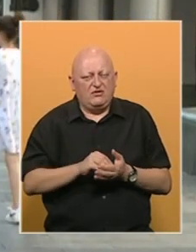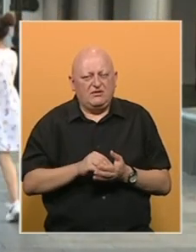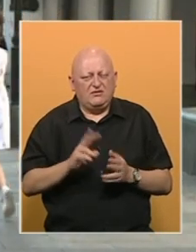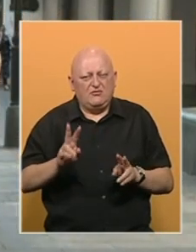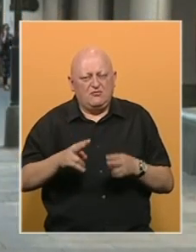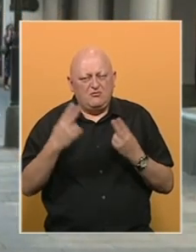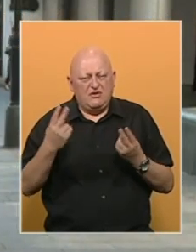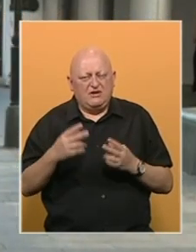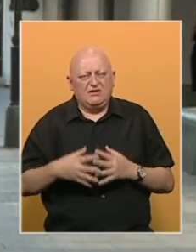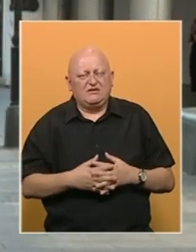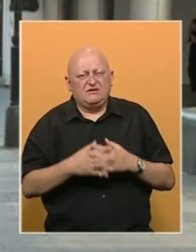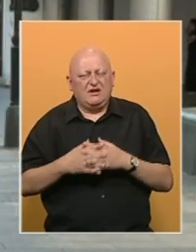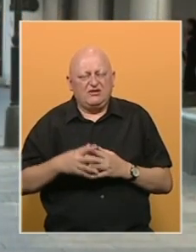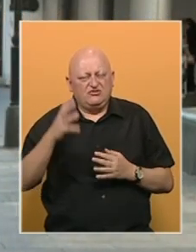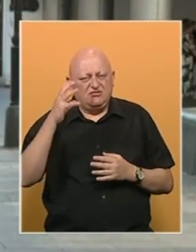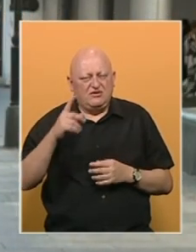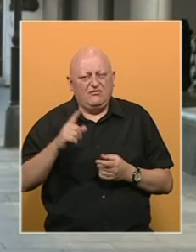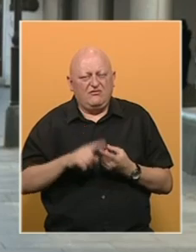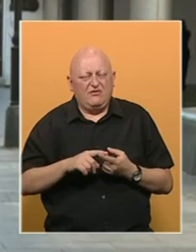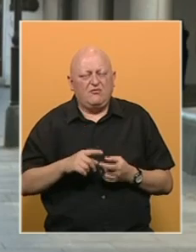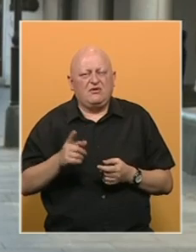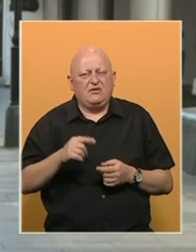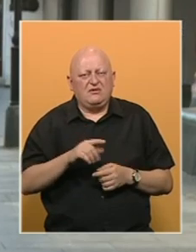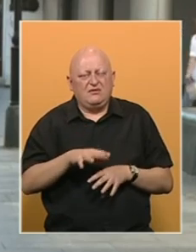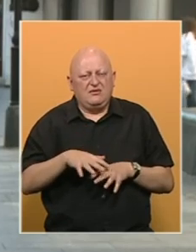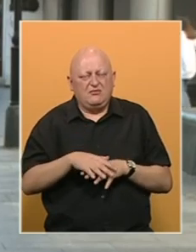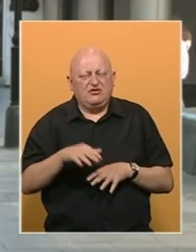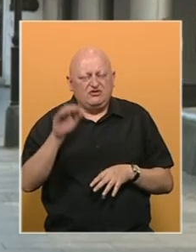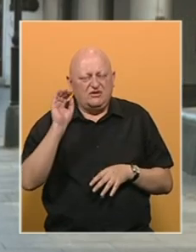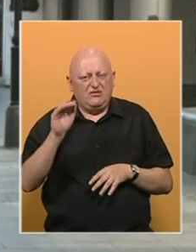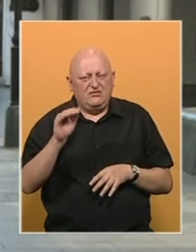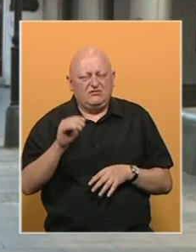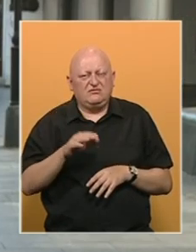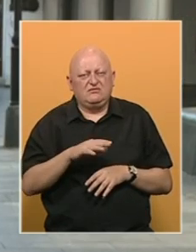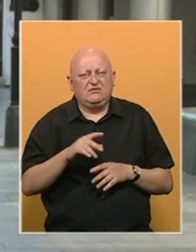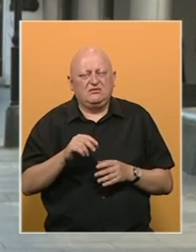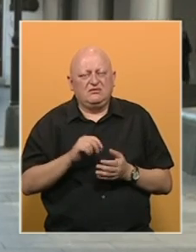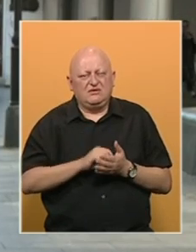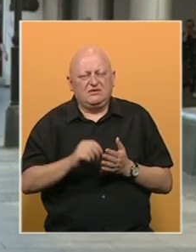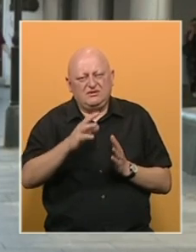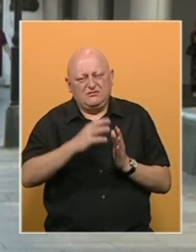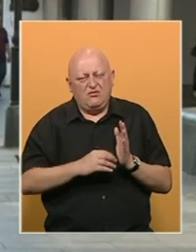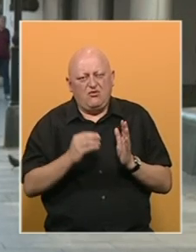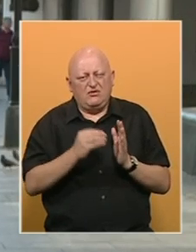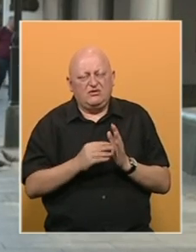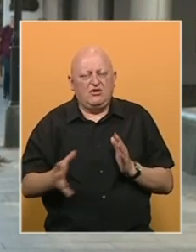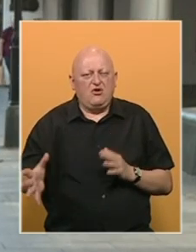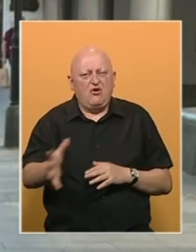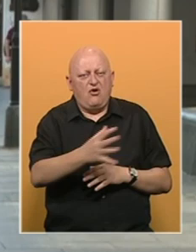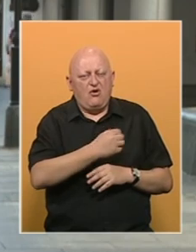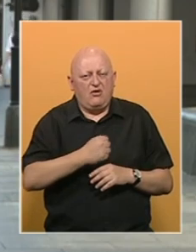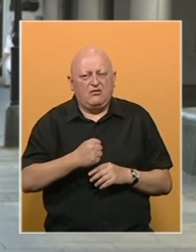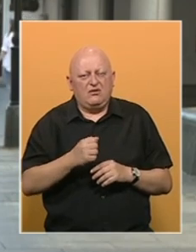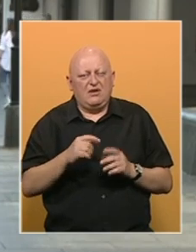medije da sarađuju sa vladom, a u februaru je iz tem mreže najavljeno da će spisak za označavanje obuhvatati